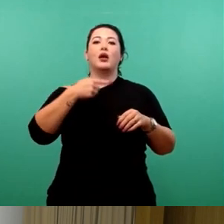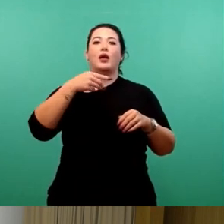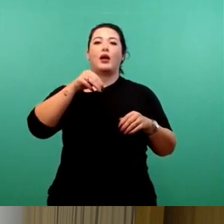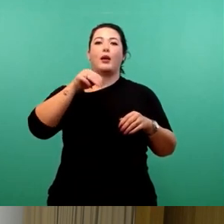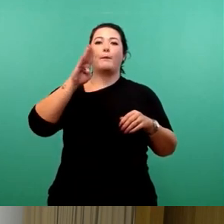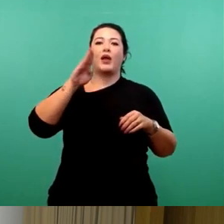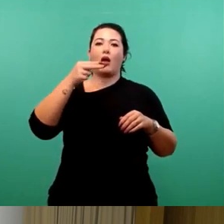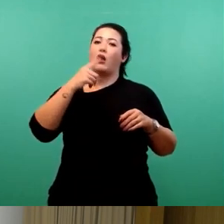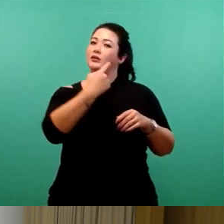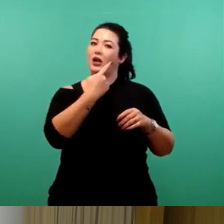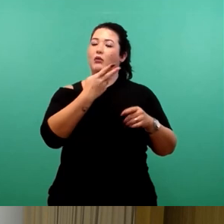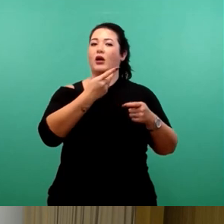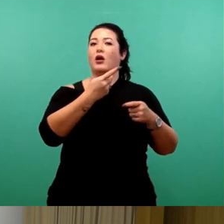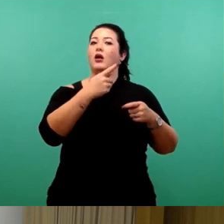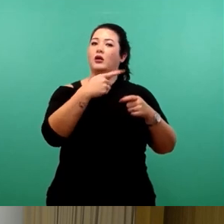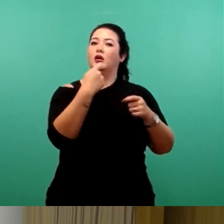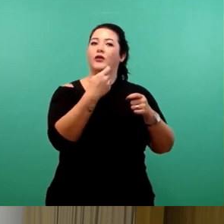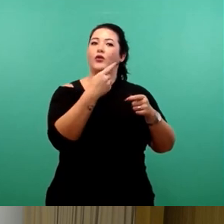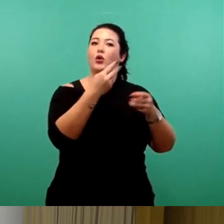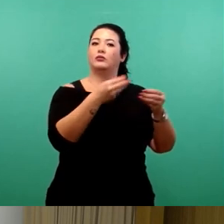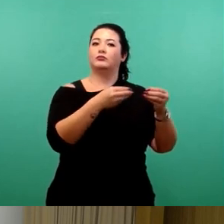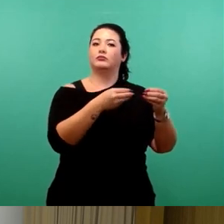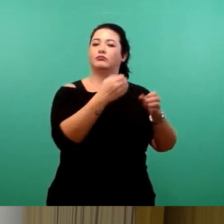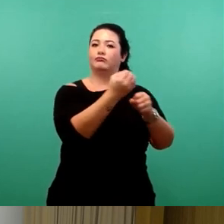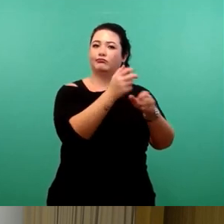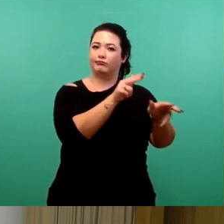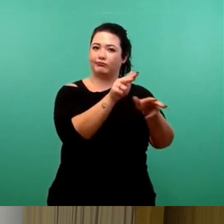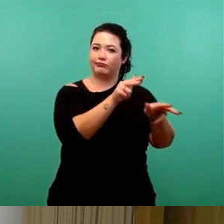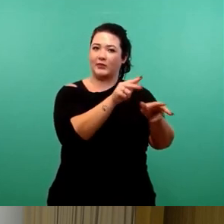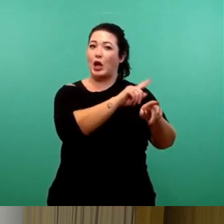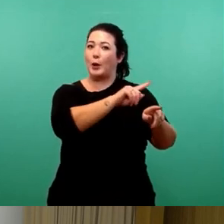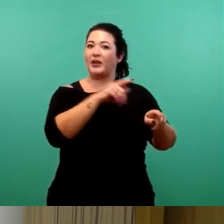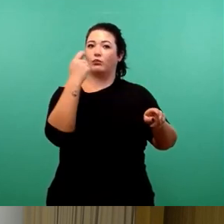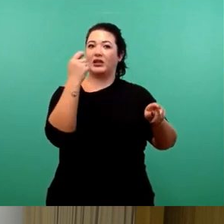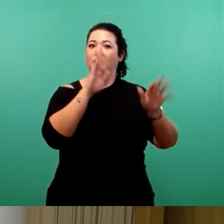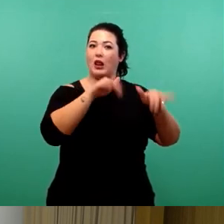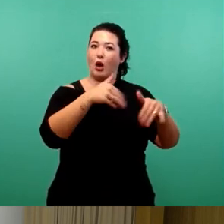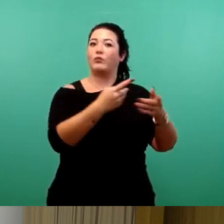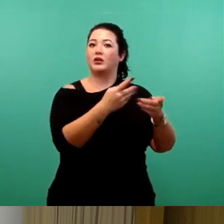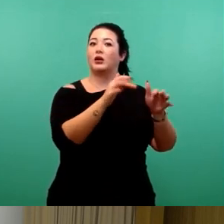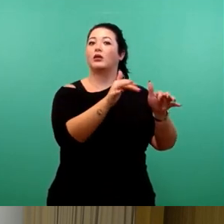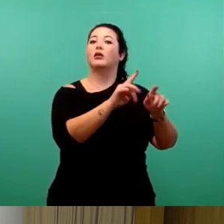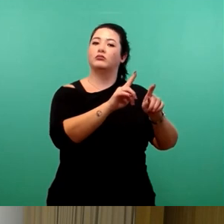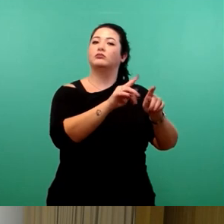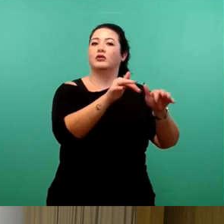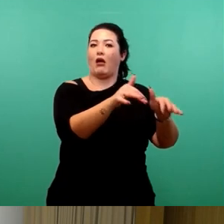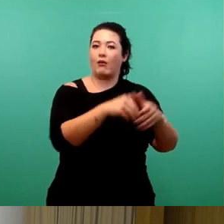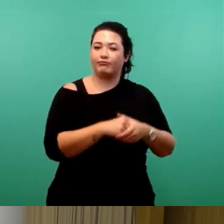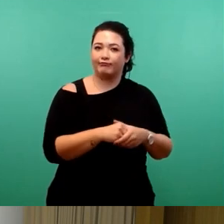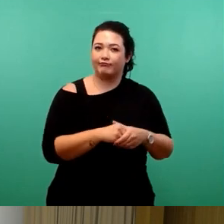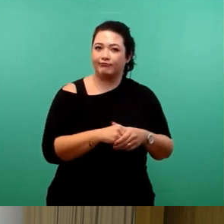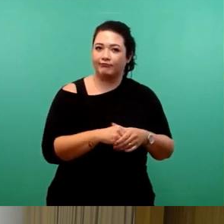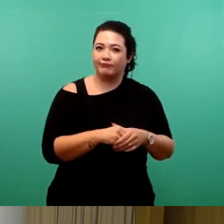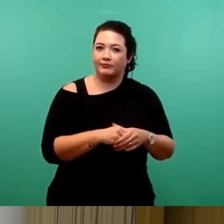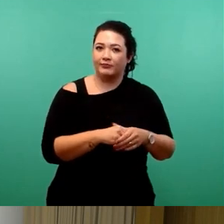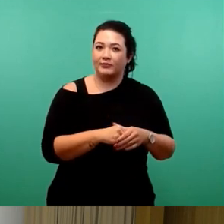so lange, wie es dafür eine Betriebserlaubnis gibt. Grundlage für die Betriebserlaubnis für